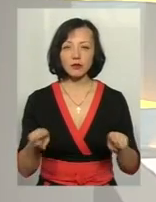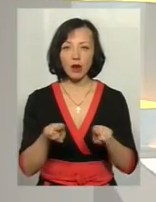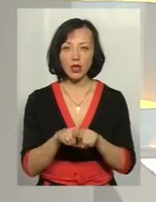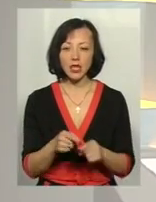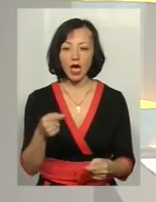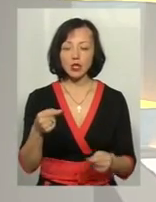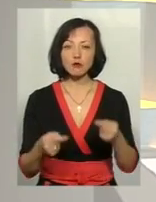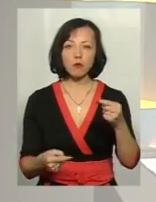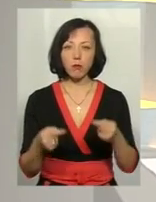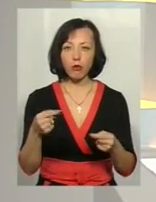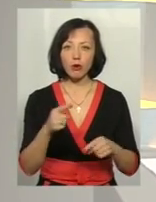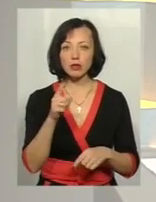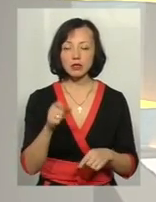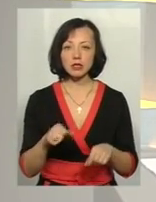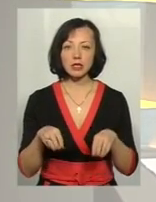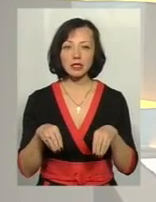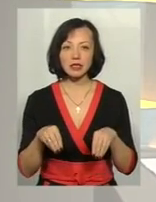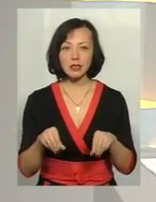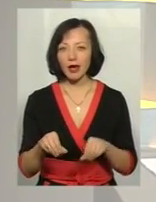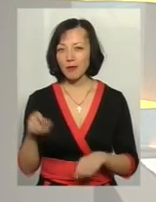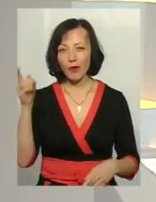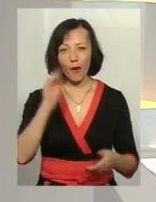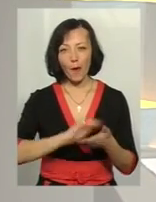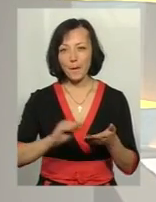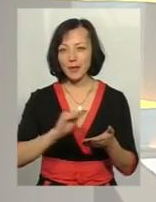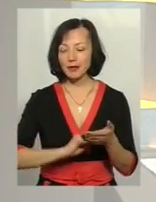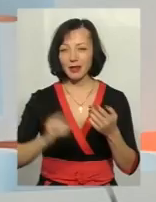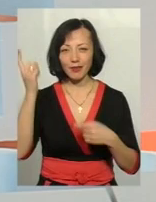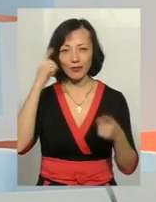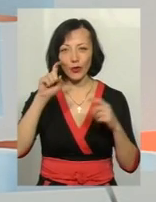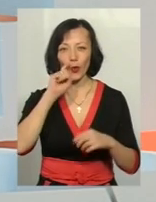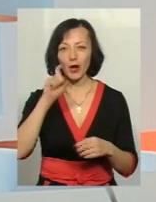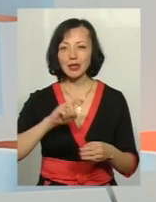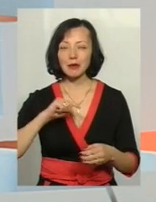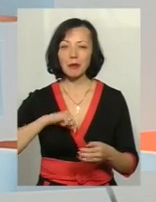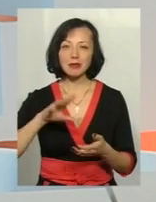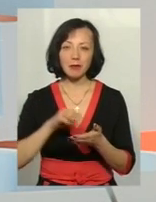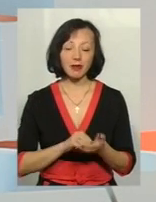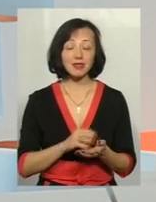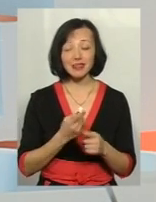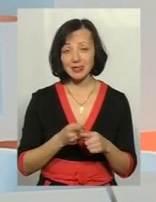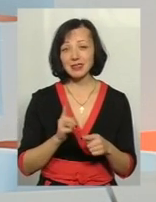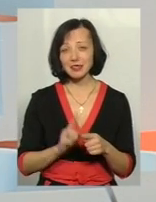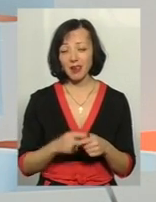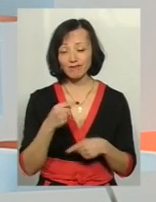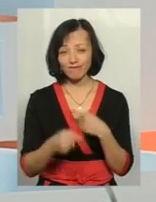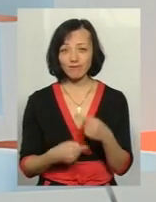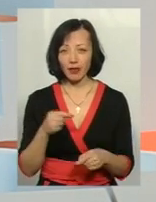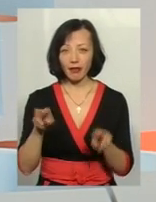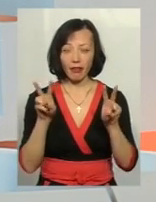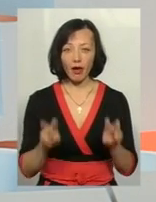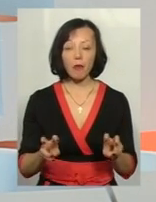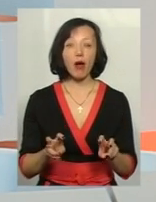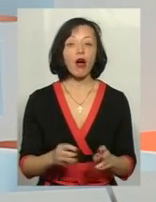землеописані в творах українських класиків дуже яскраво. Це абсолютно класична тема. Єдине, якщо хотілося би сказати